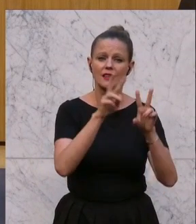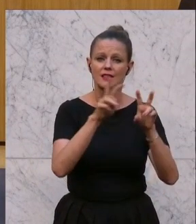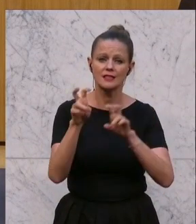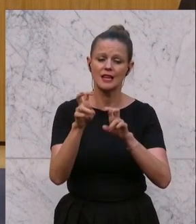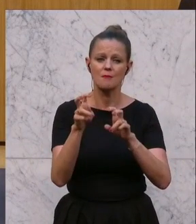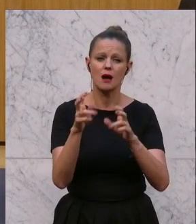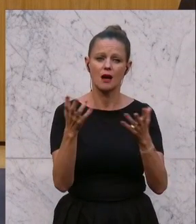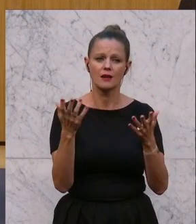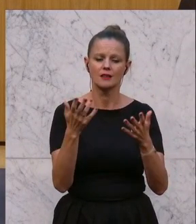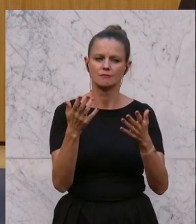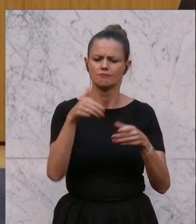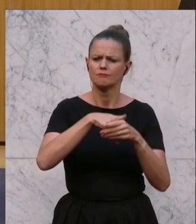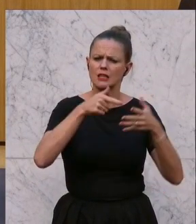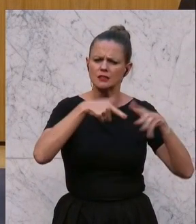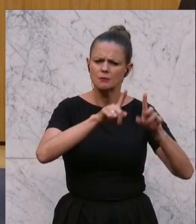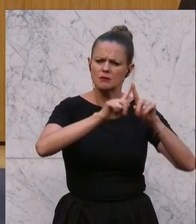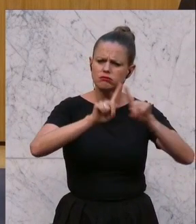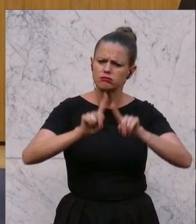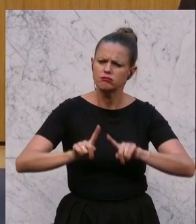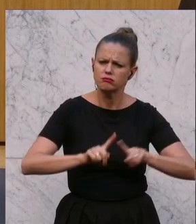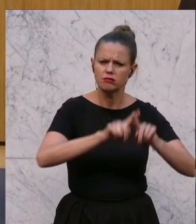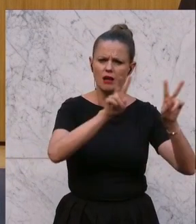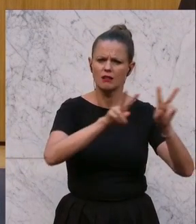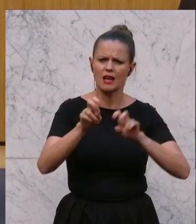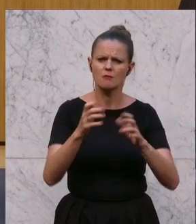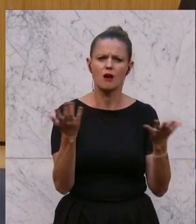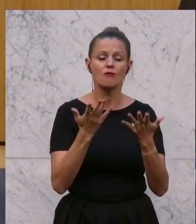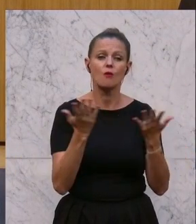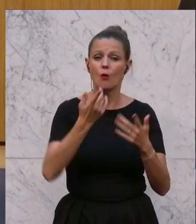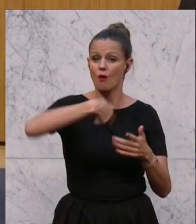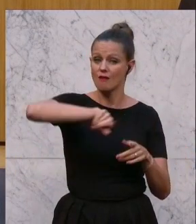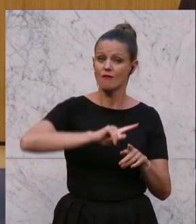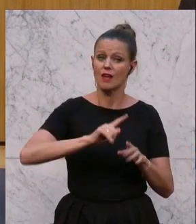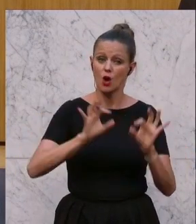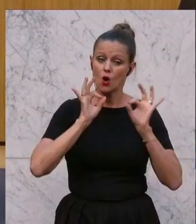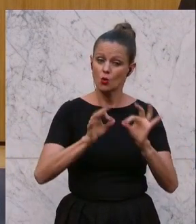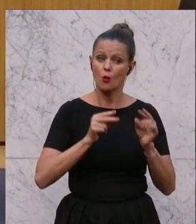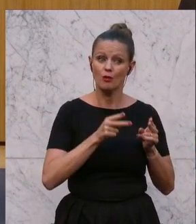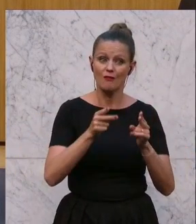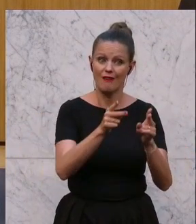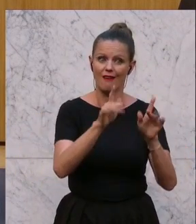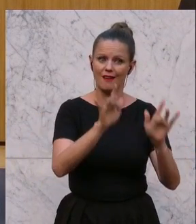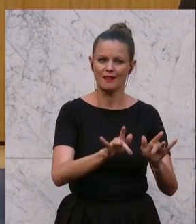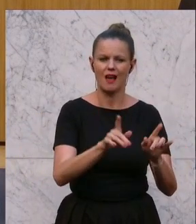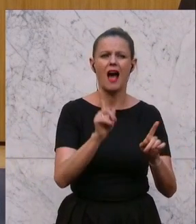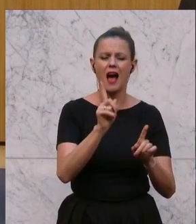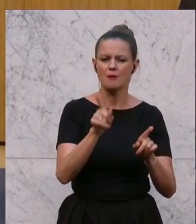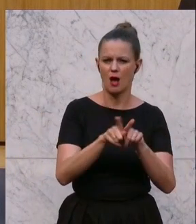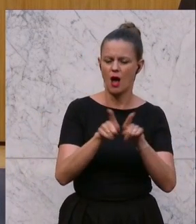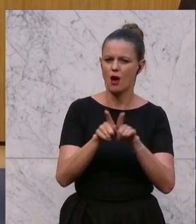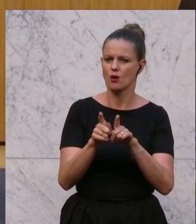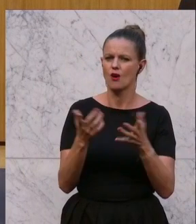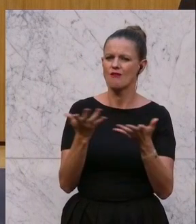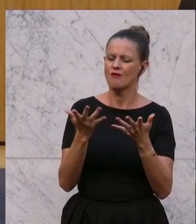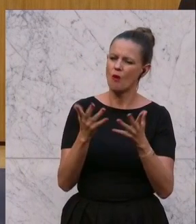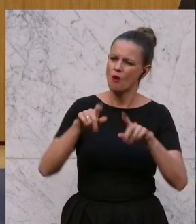eines dieser 17 verschiedenen Themenfelder, wo sind wir denn auf einem guten Weg, wo haben wir aber allenfalls auch noch